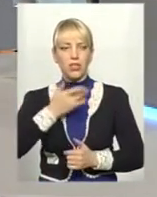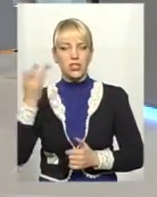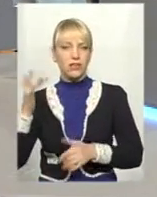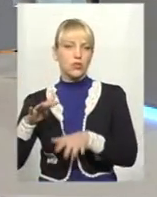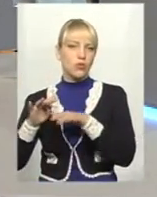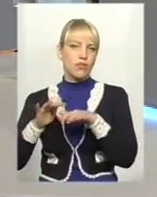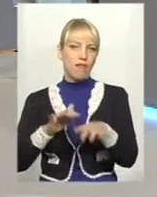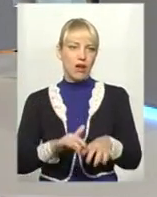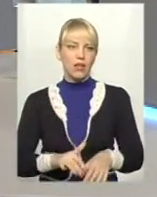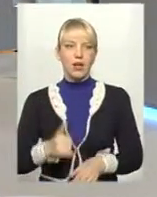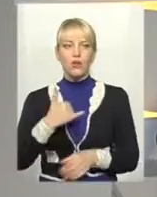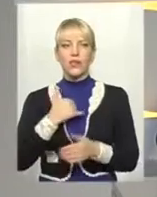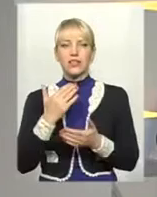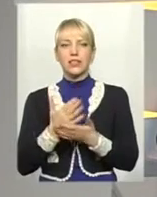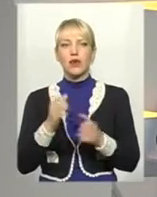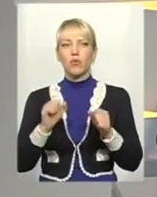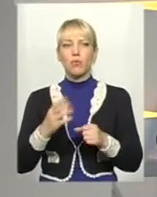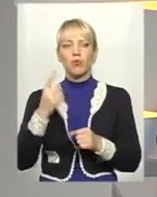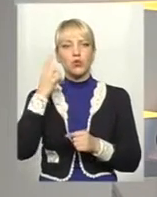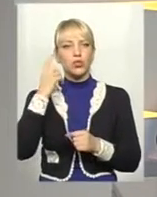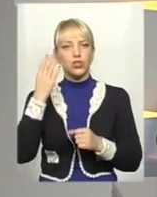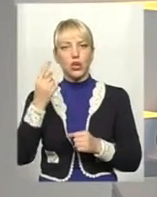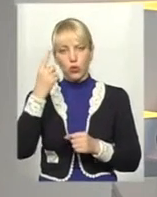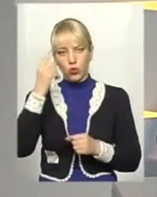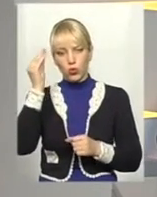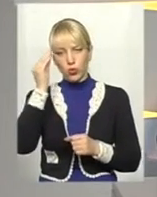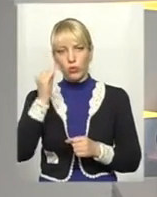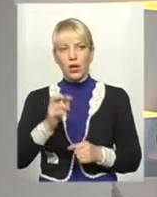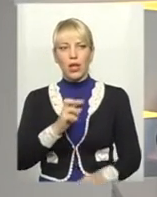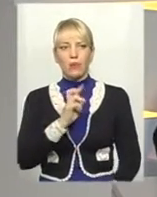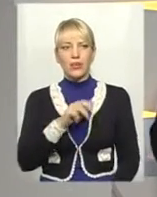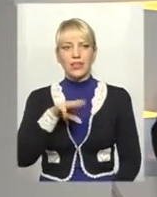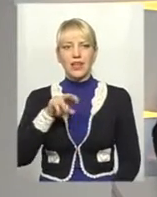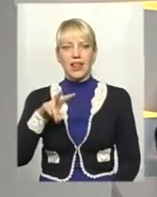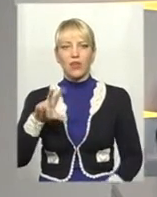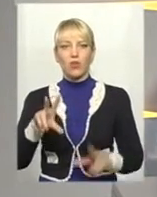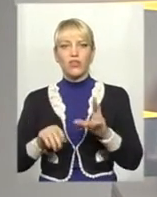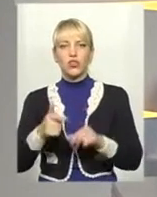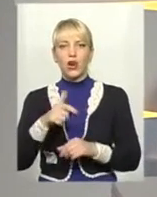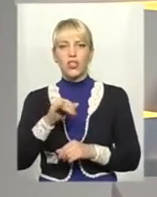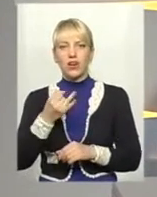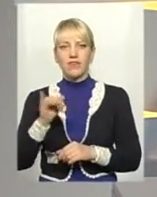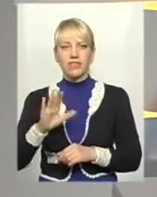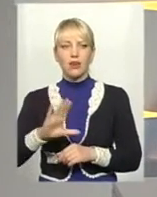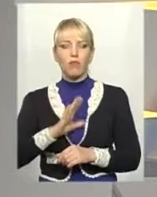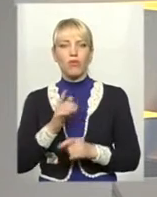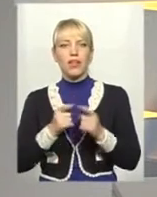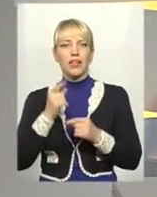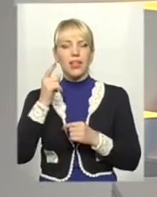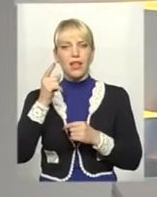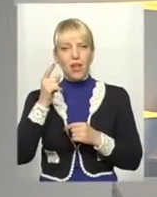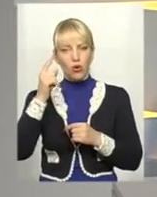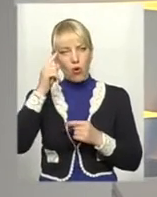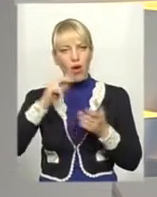У нас є можливість почути ще одну думку. Хмельницький журналіст Богдан Теленько вважає, що Гальчевський був далекоглядною